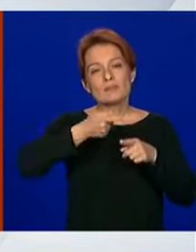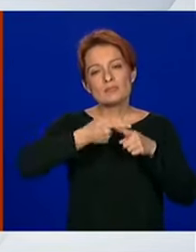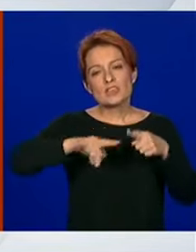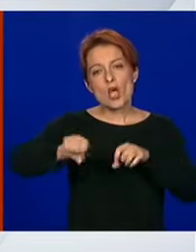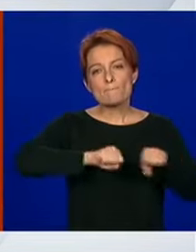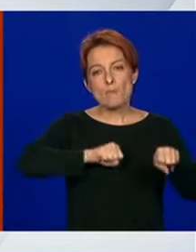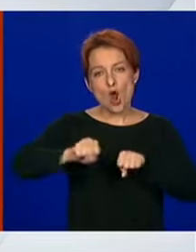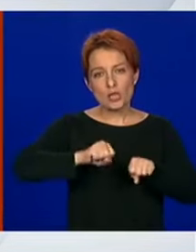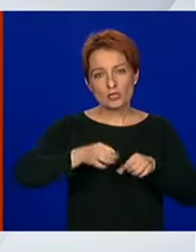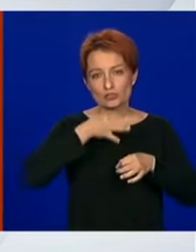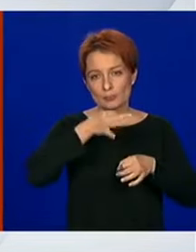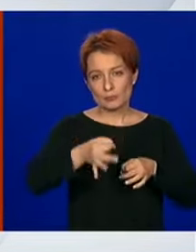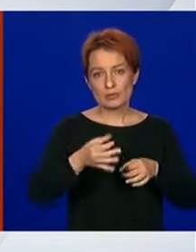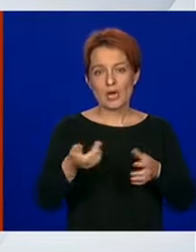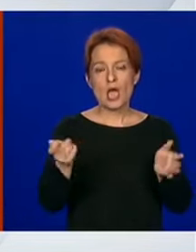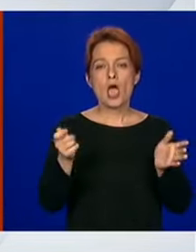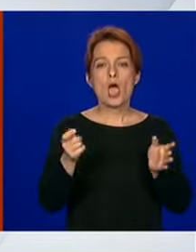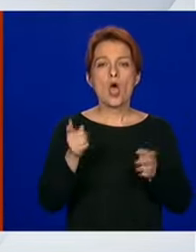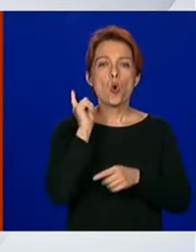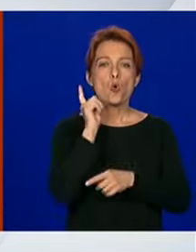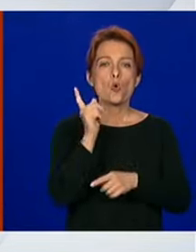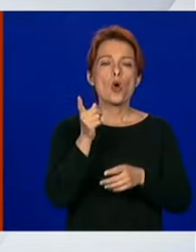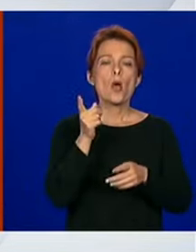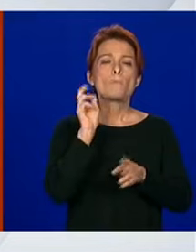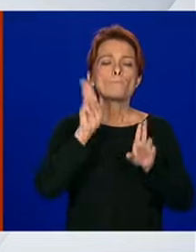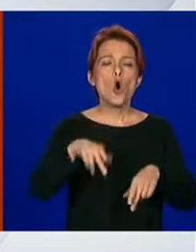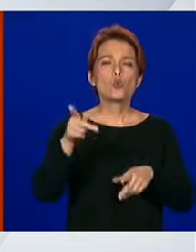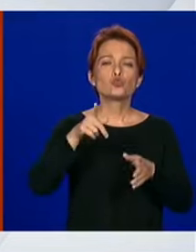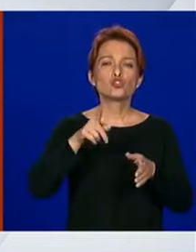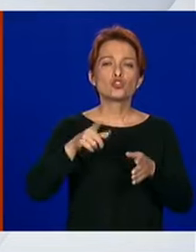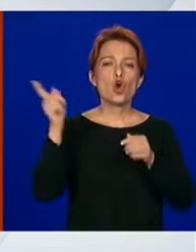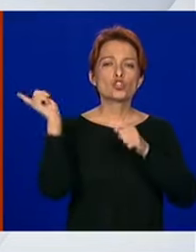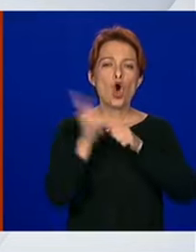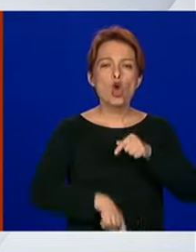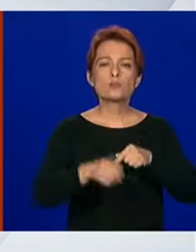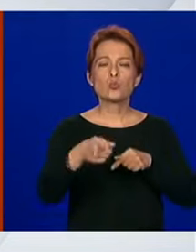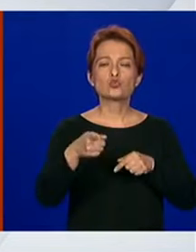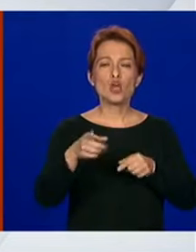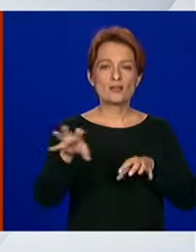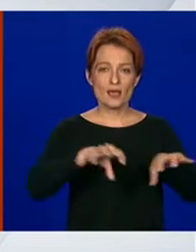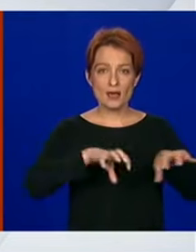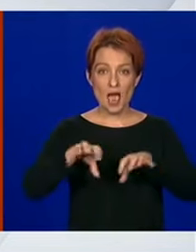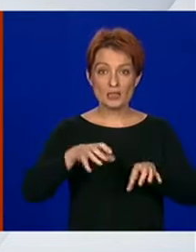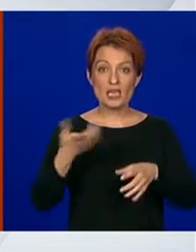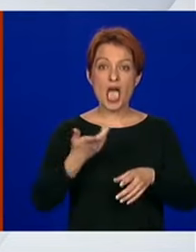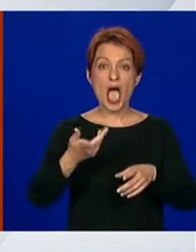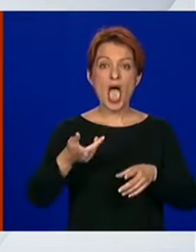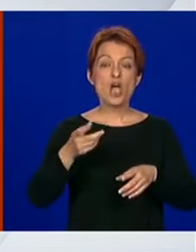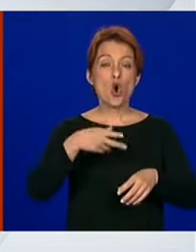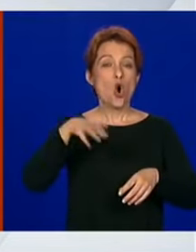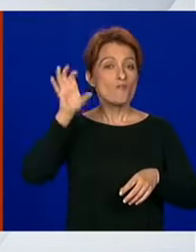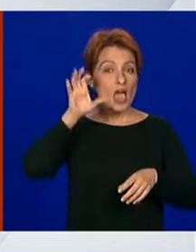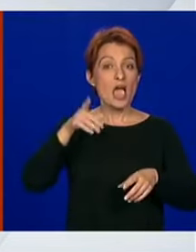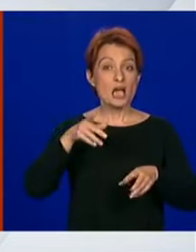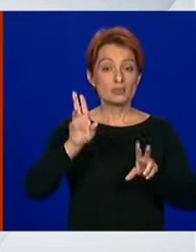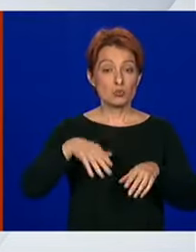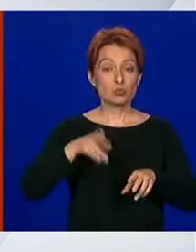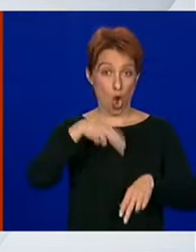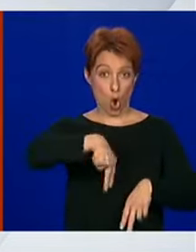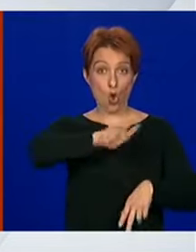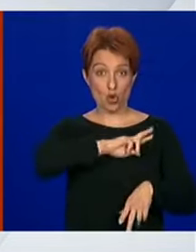Hupo pozorava na mogućnost odpuštanja radnika. Hoće li se vlada smatrati odgovornima ko se to i dogodi? Hvala.